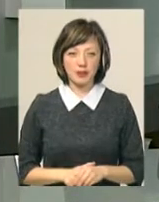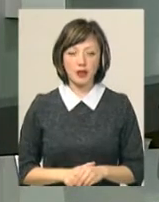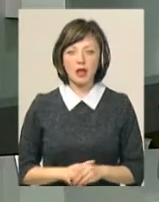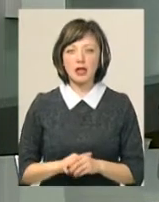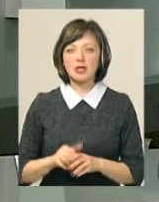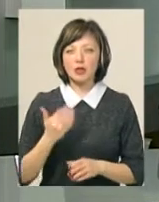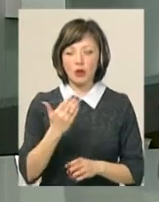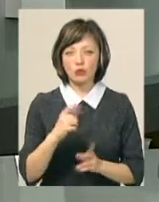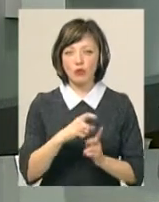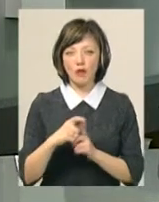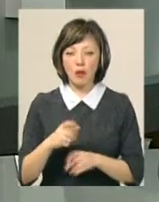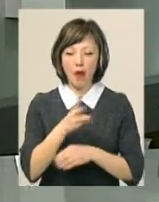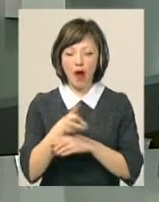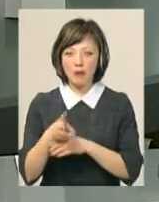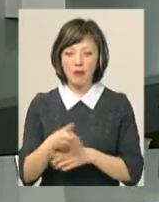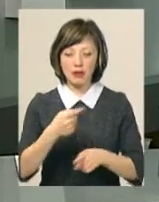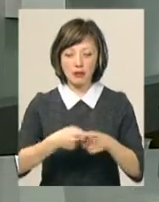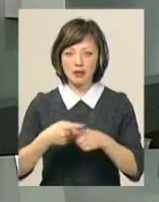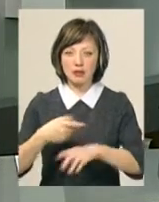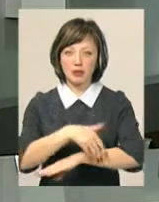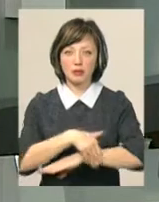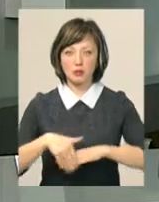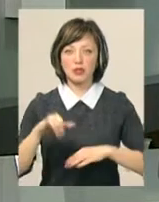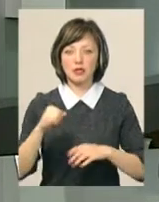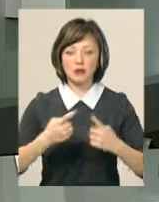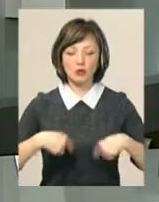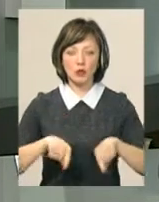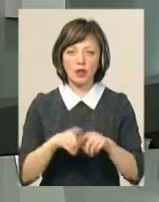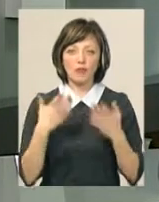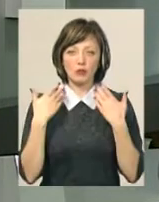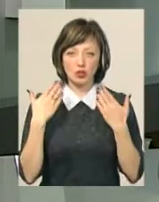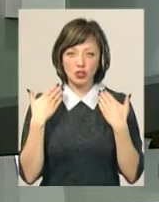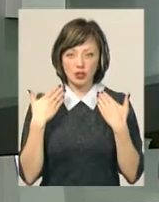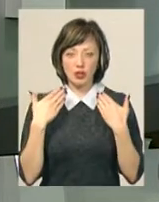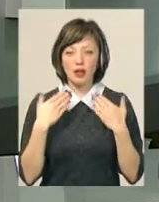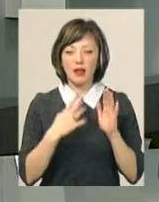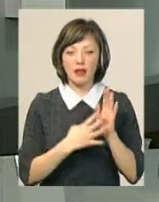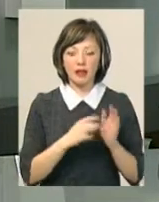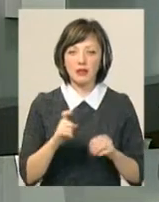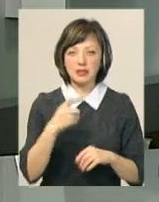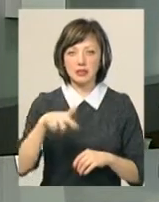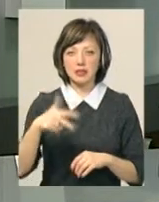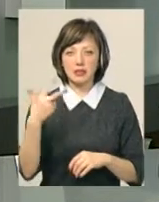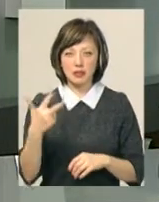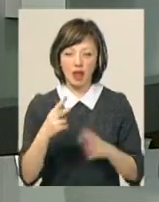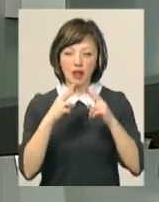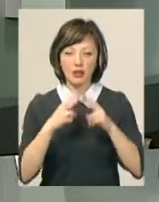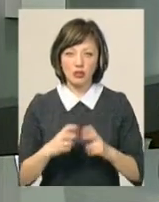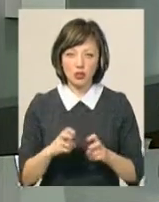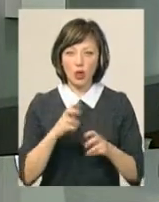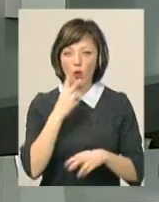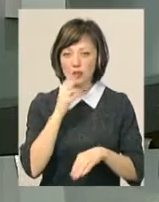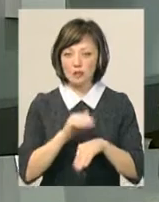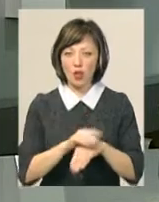словами посадовця, камери розмістили на перехрестях булиць та у зонах відпочинку. 9 з 33 приладів – аналітичні, тобто